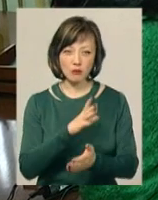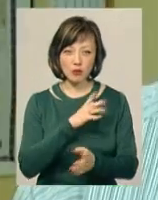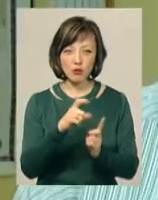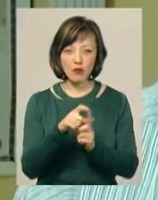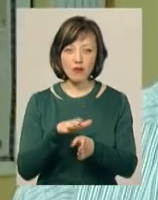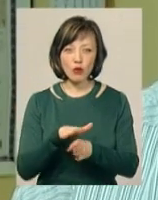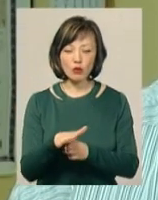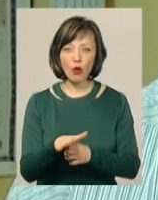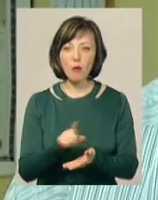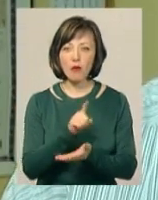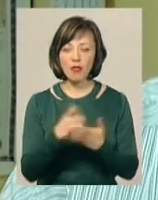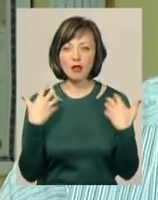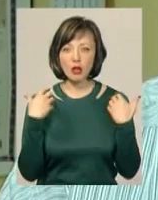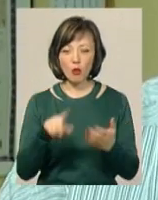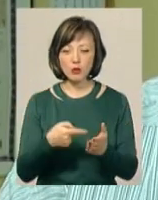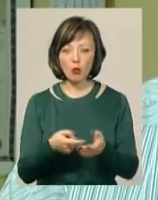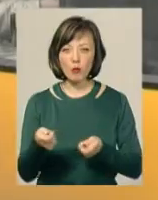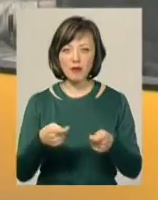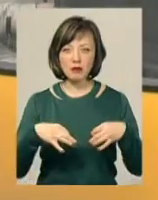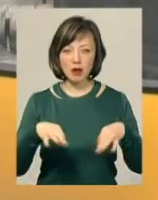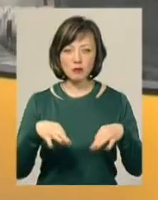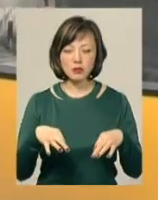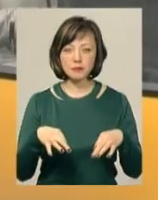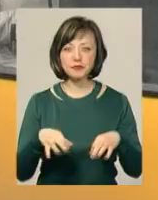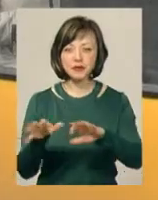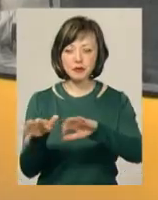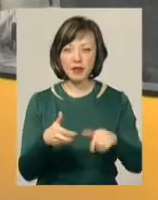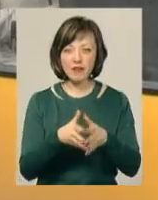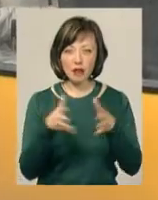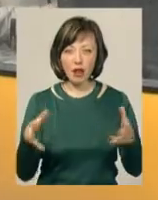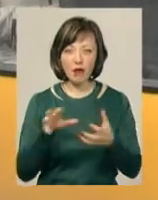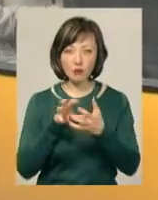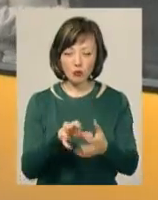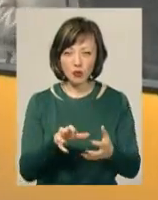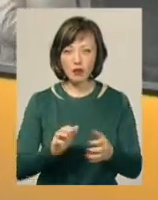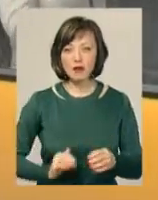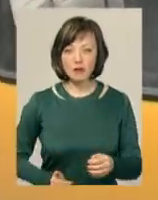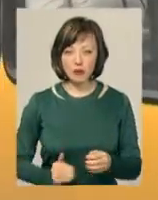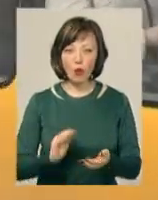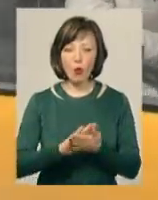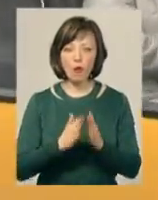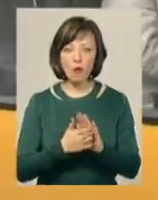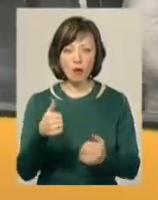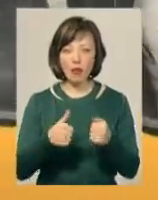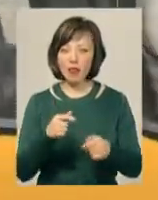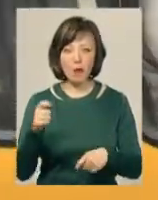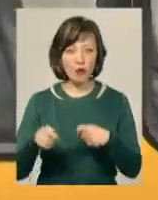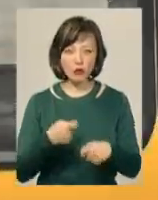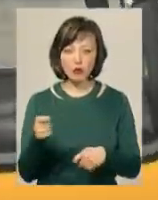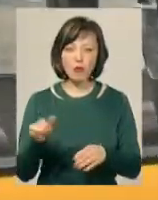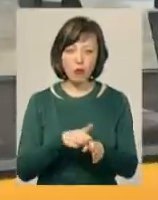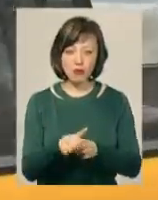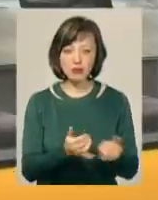начальника міського управління транспорту Сергія Шепурева, забравши великогабаритні автобуси, перевізник умов конкурсу не порушив, бо повністю